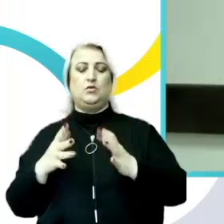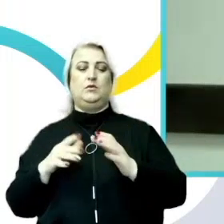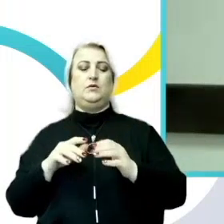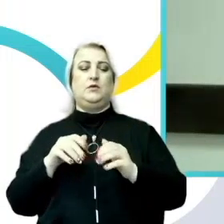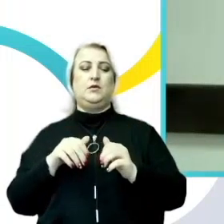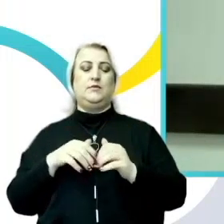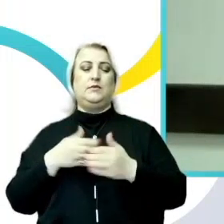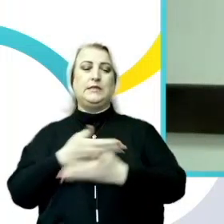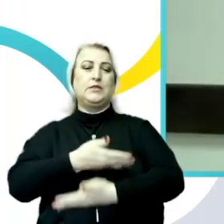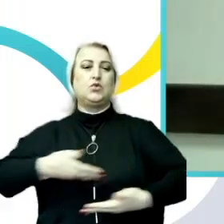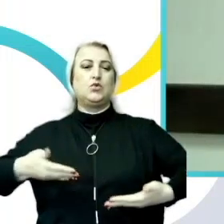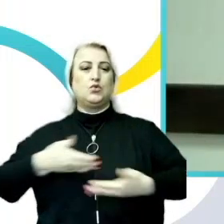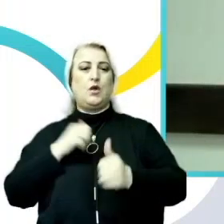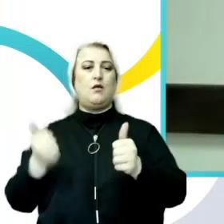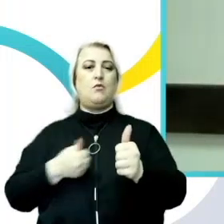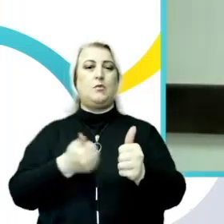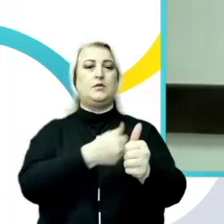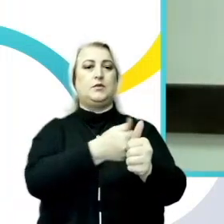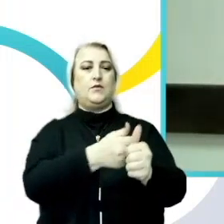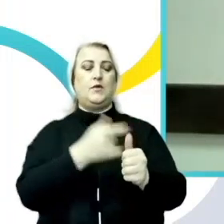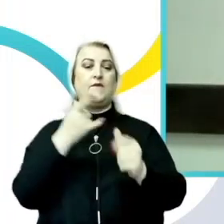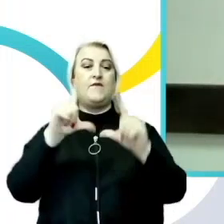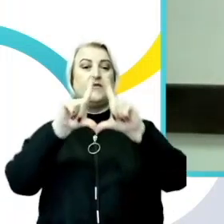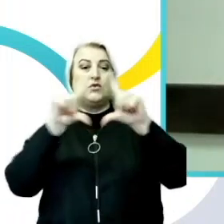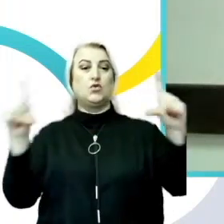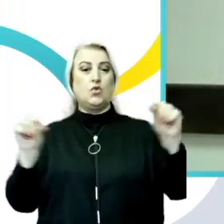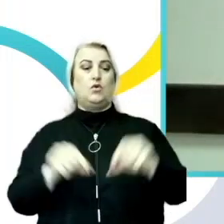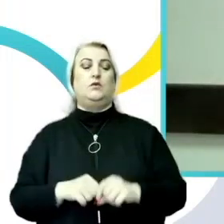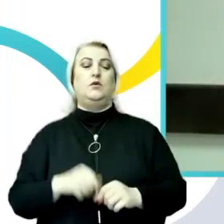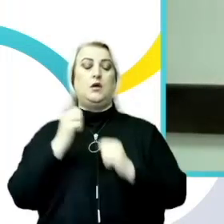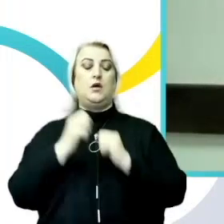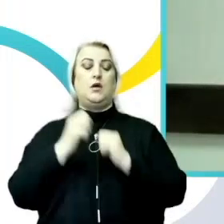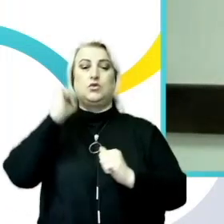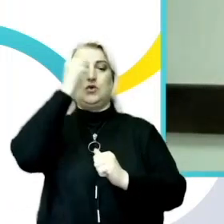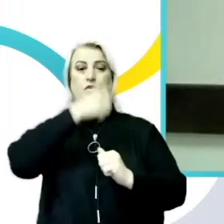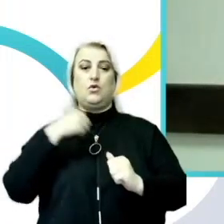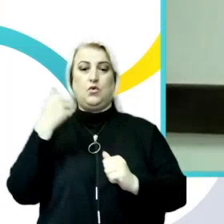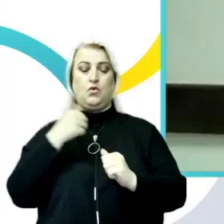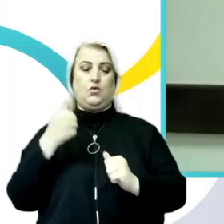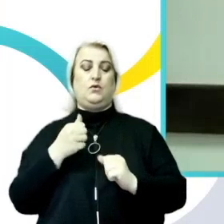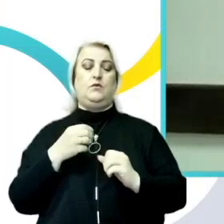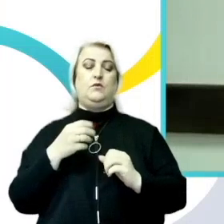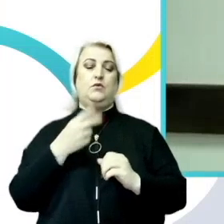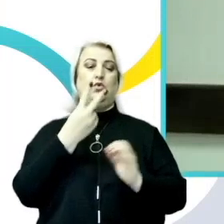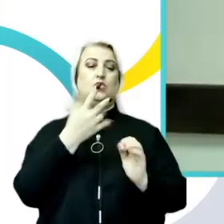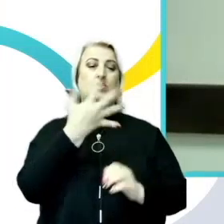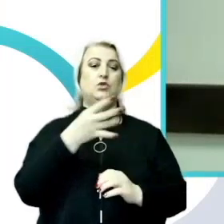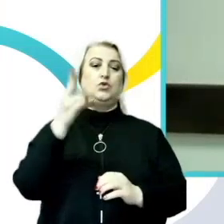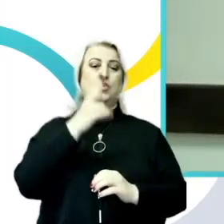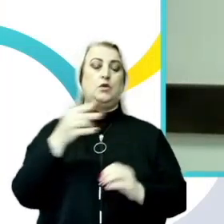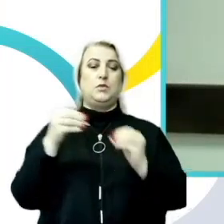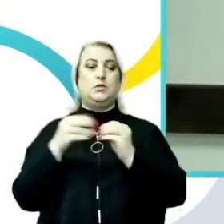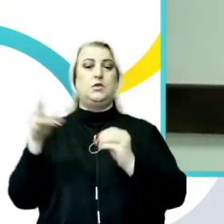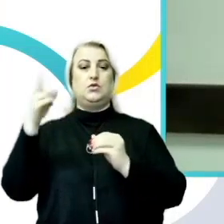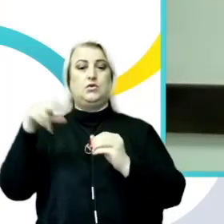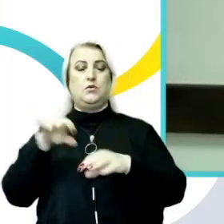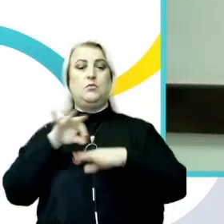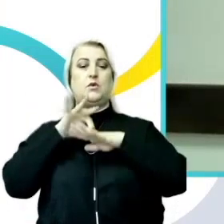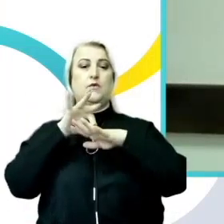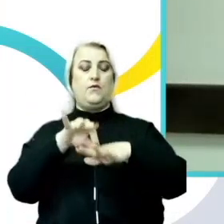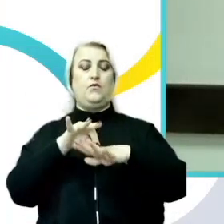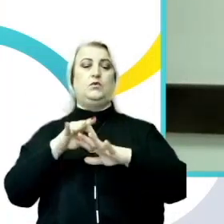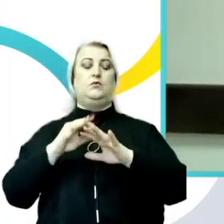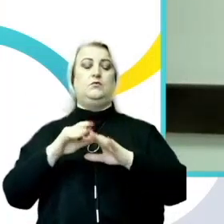instituțiile de învățământ. Anual, între 25 noiembrie și 10 decembrie, se desfășoară campania globală 16